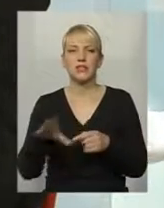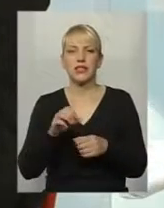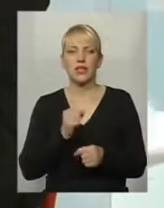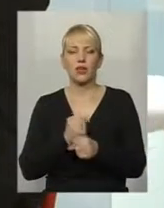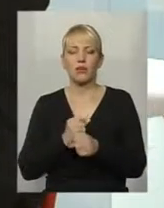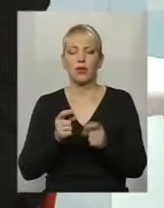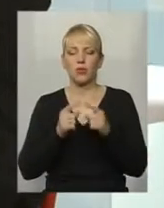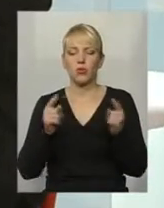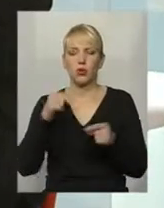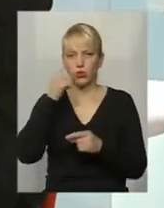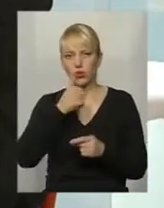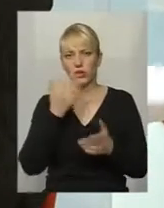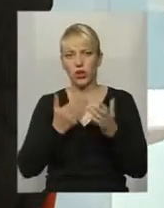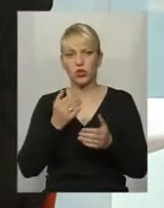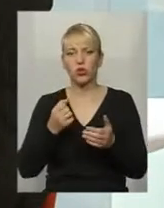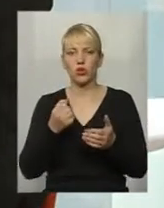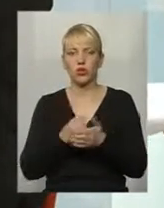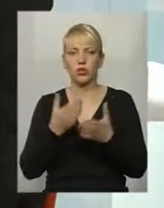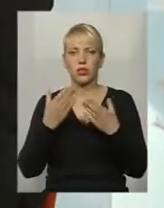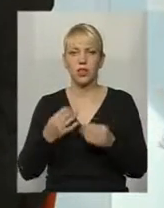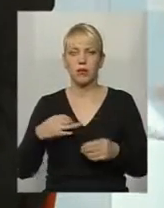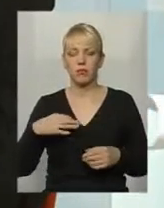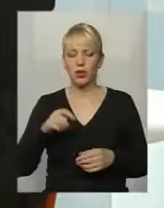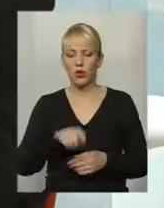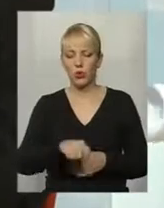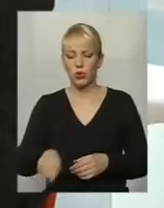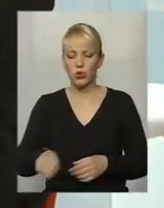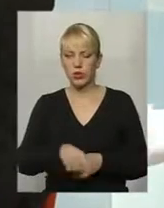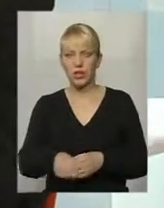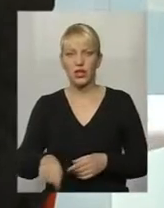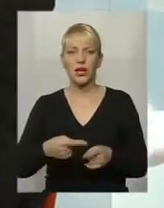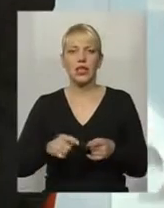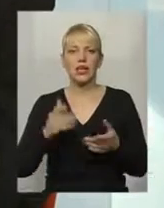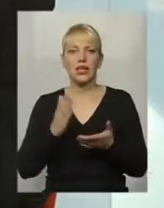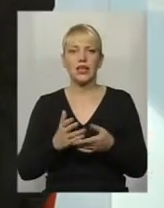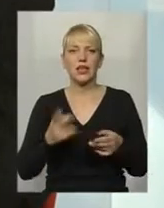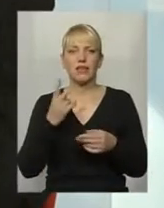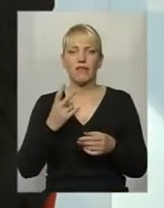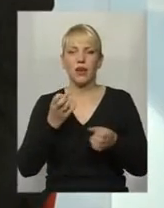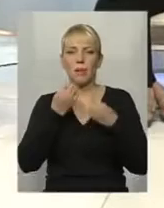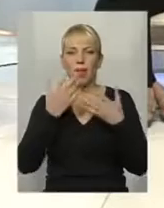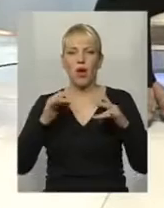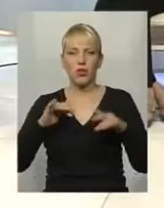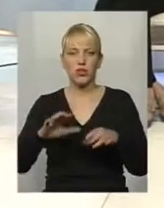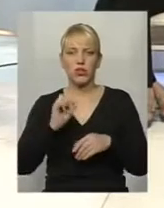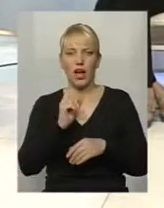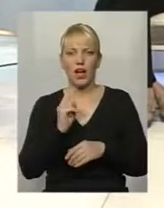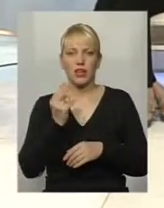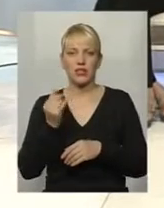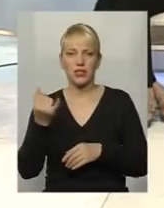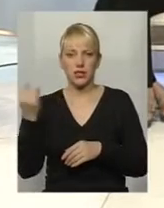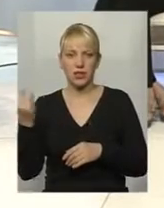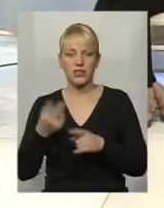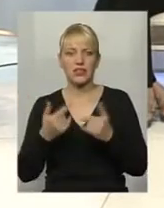року, але якщо до Дня Білої Тростини, в нас там є дві акції, такі благодійні, ми протягом року проводимо, і зараз в місячних